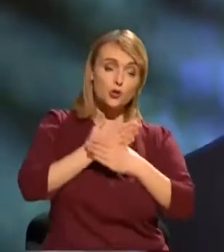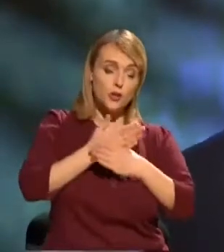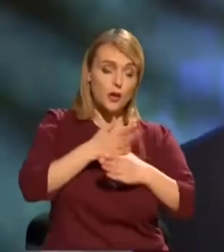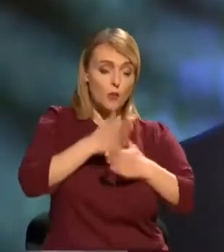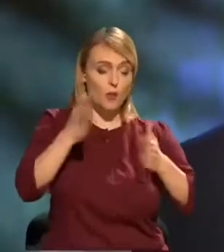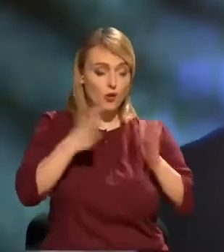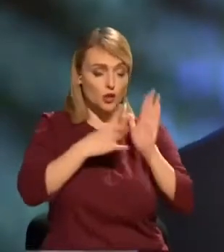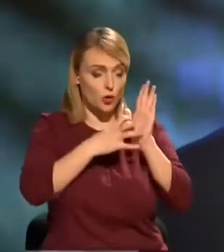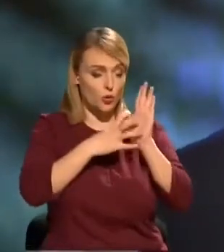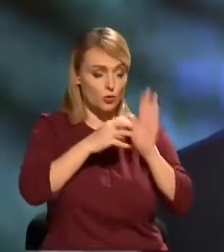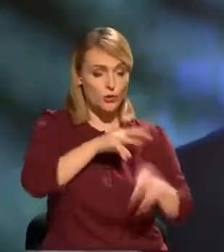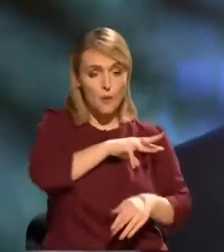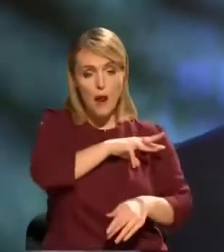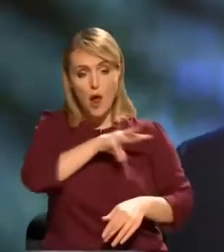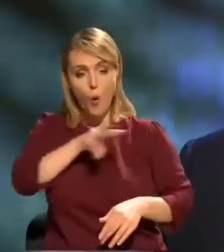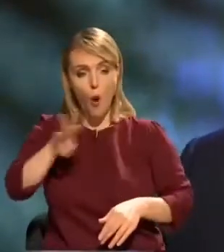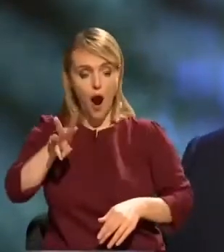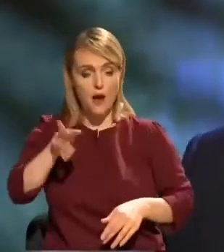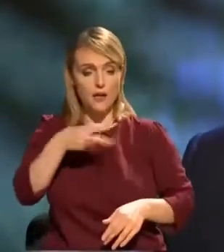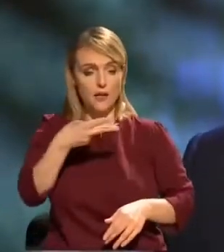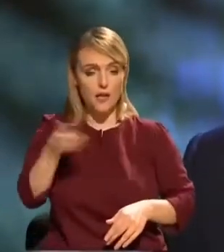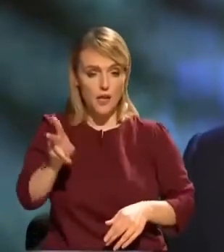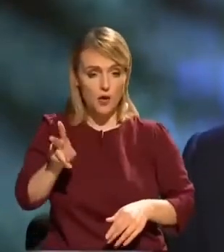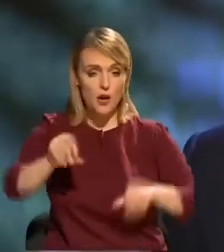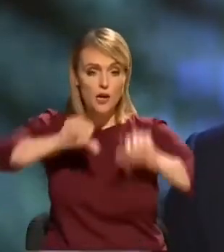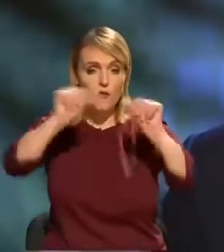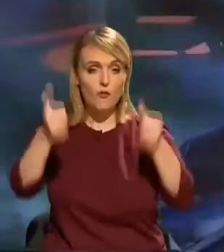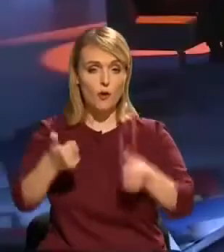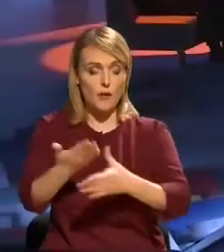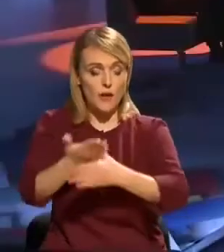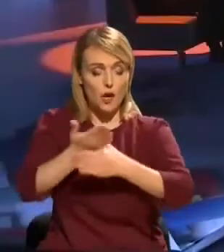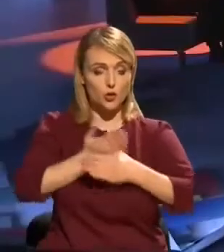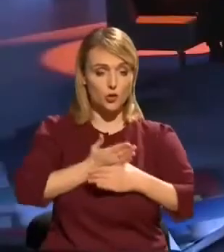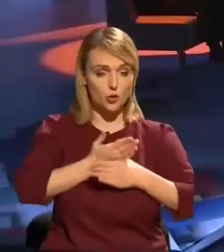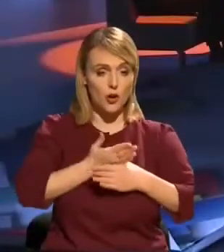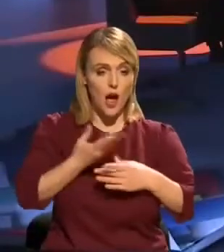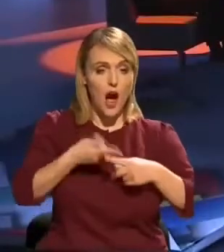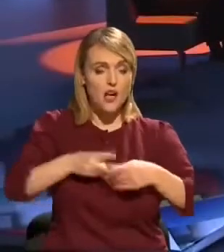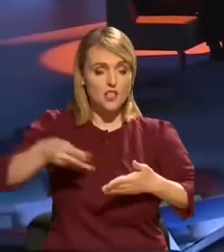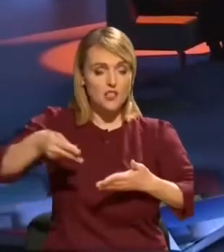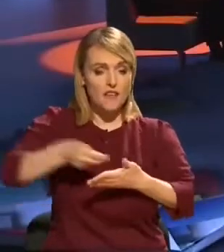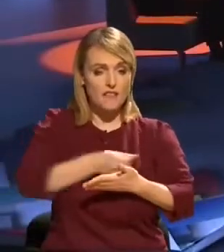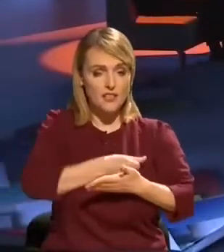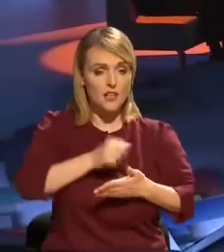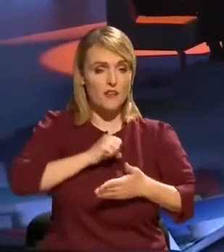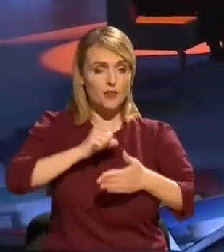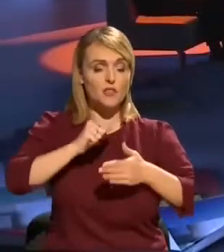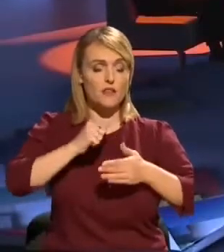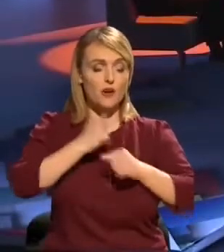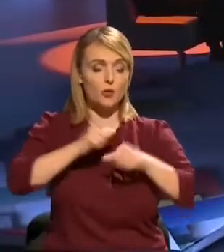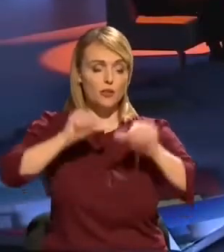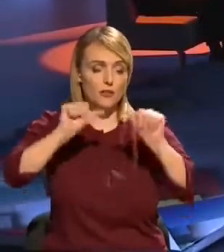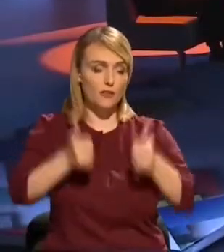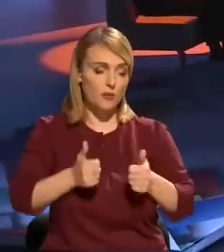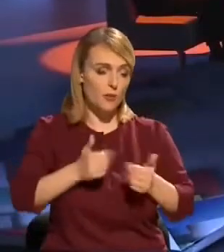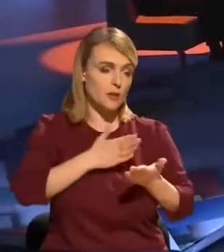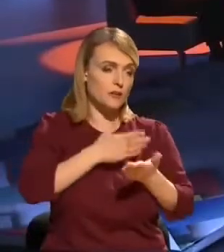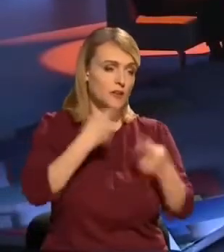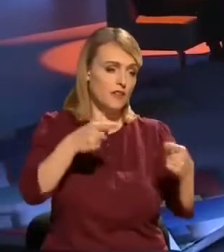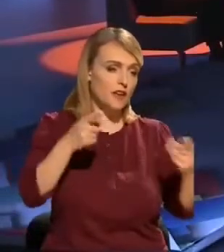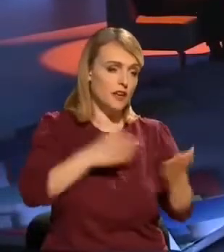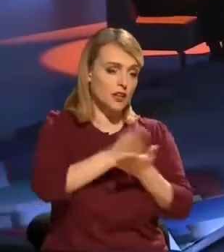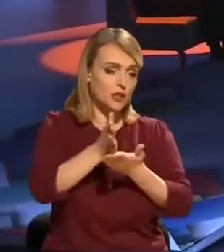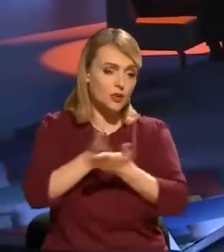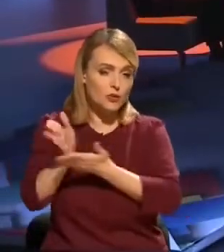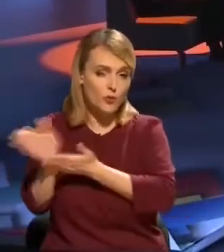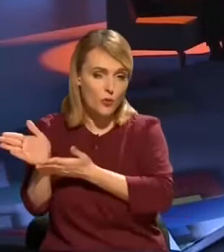900 milioane euro în formă de grant. Investițiile au fost făcute în diverse domenii, important